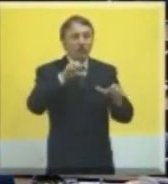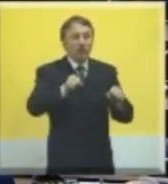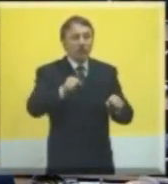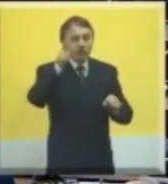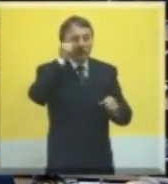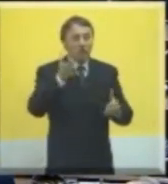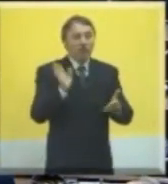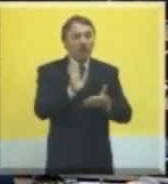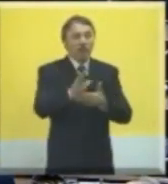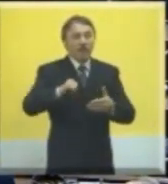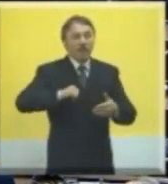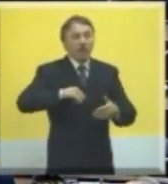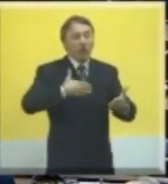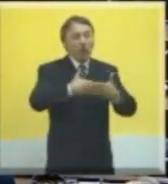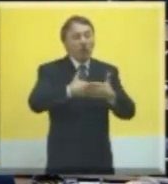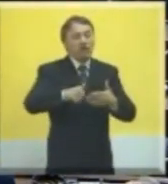Vojvodini je odnos Srbije prema samoj sebi.